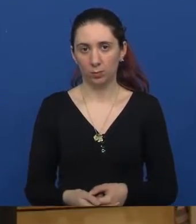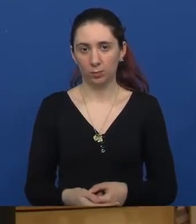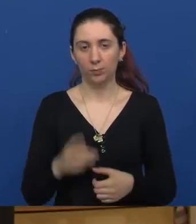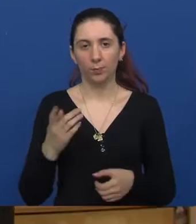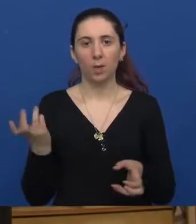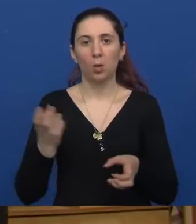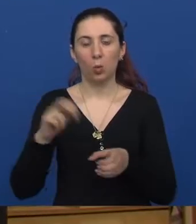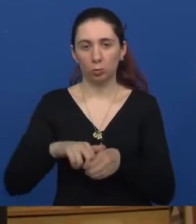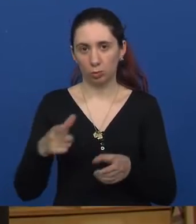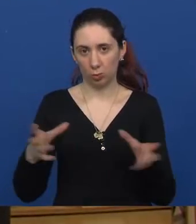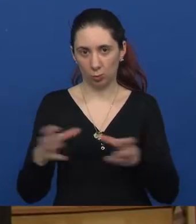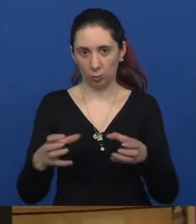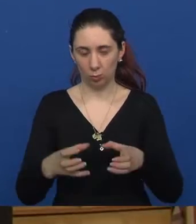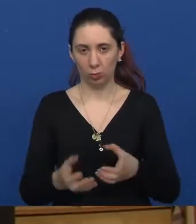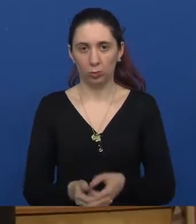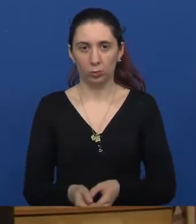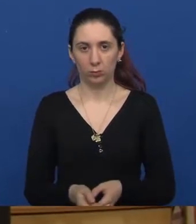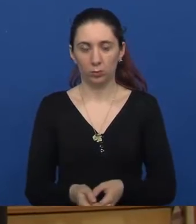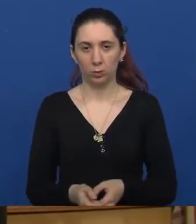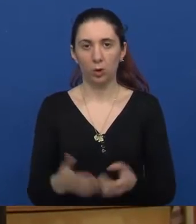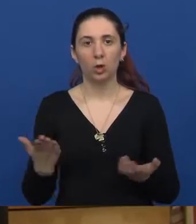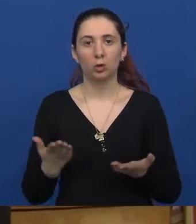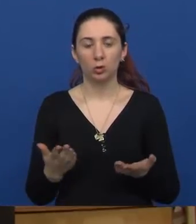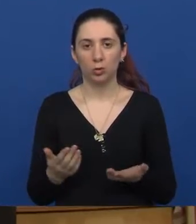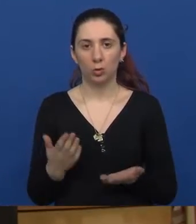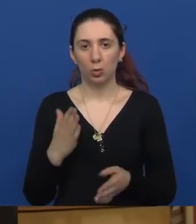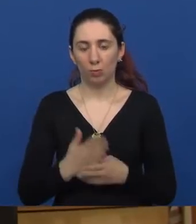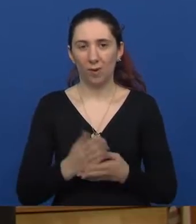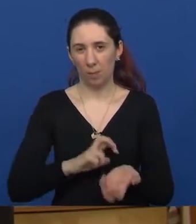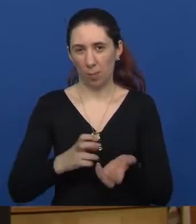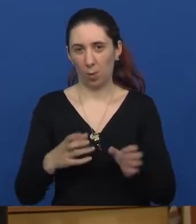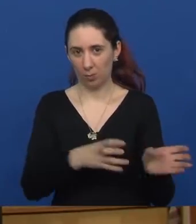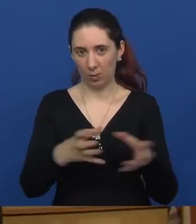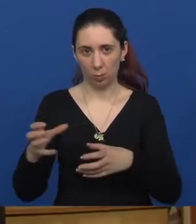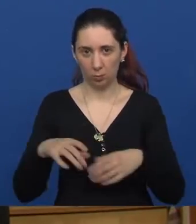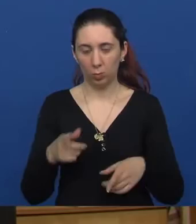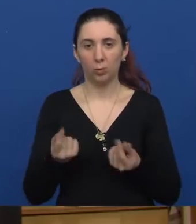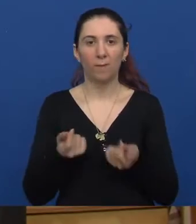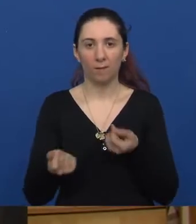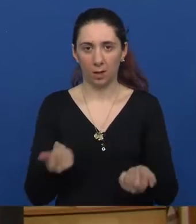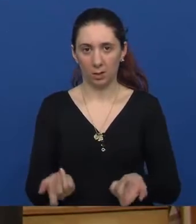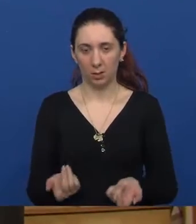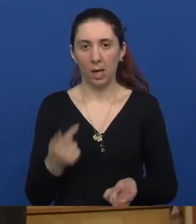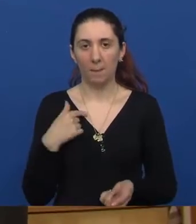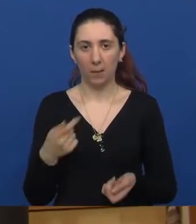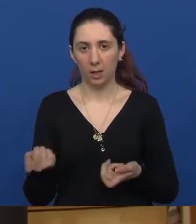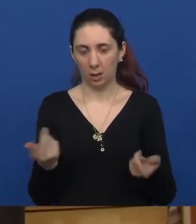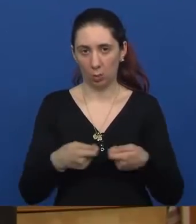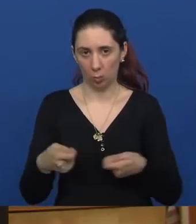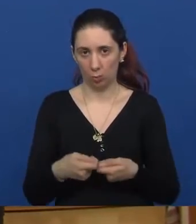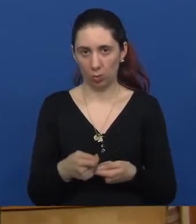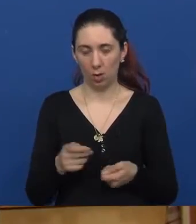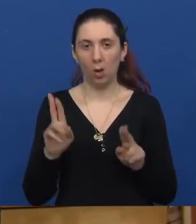to, inkluziju društva. Ono što se najčešće, koja je problematika svih udruga, to su financije. Mi kao udruga možemo